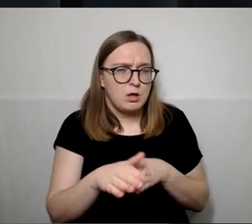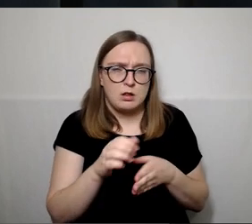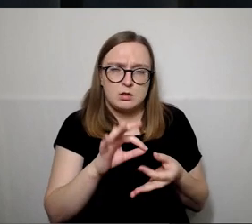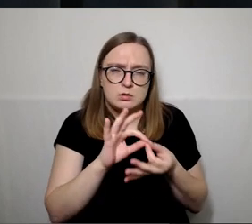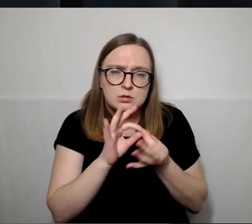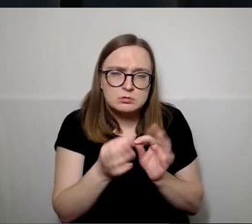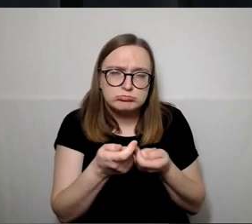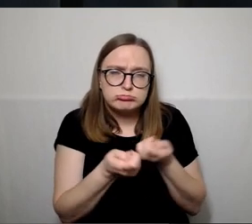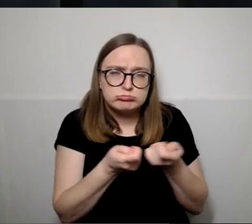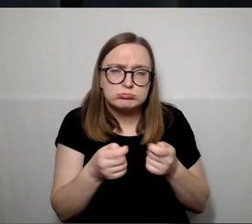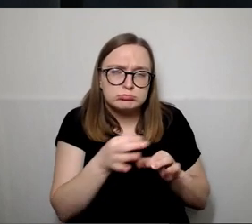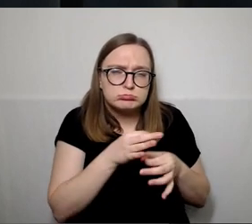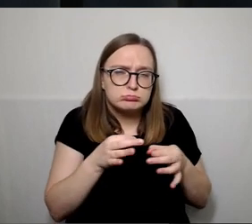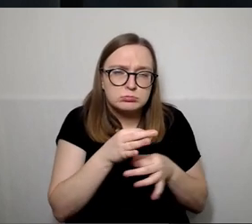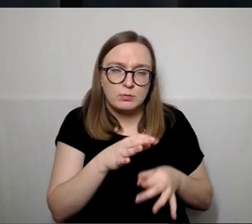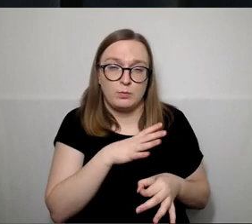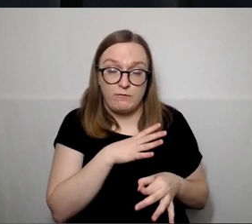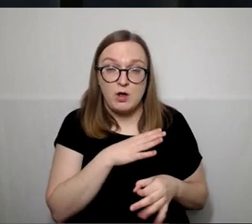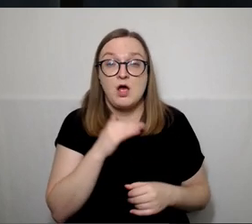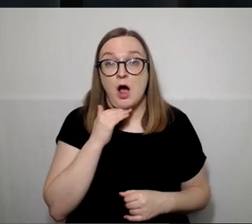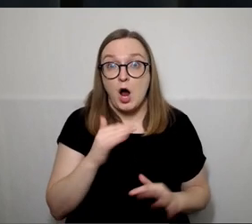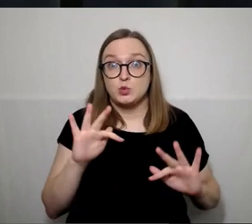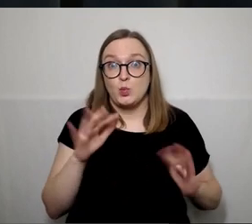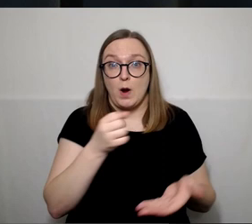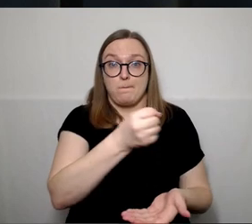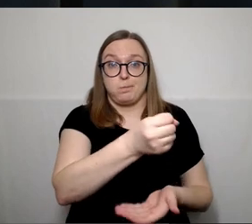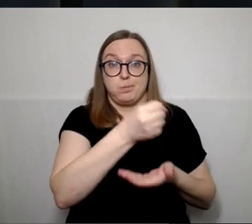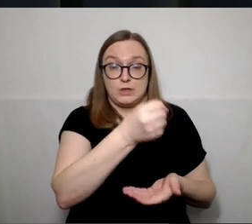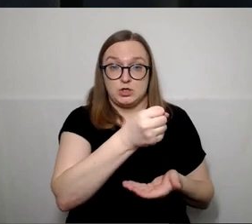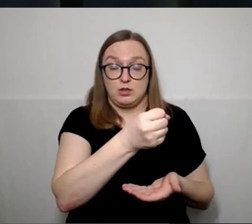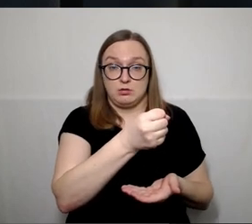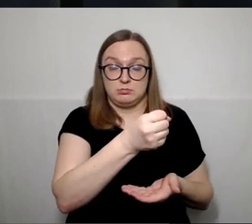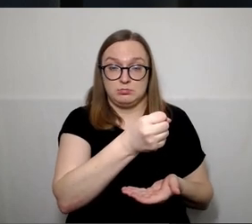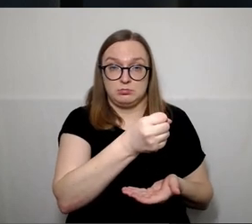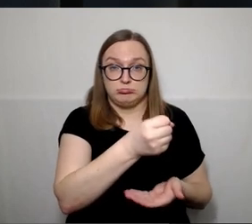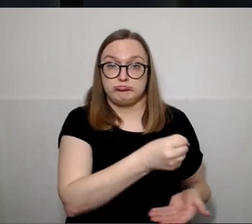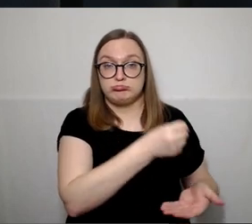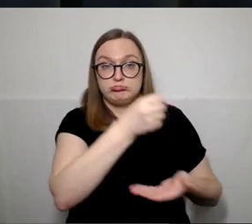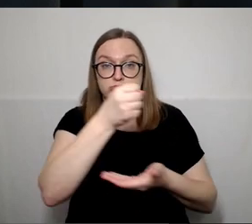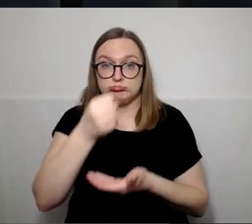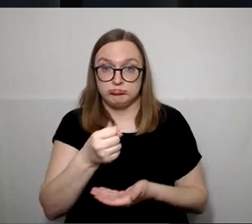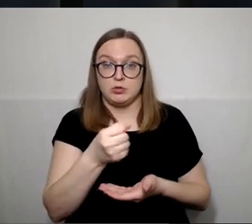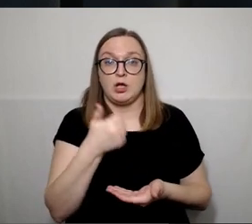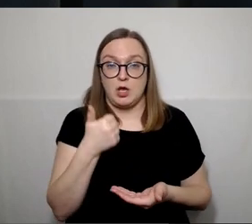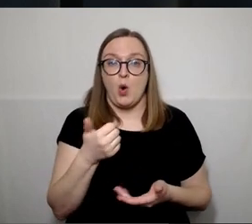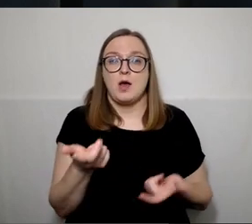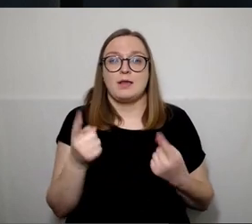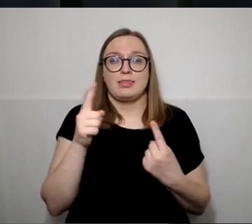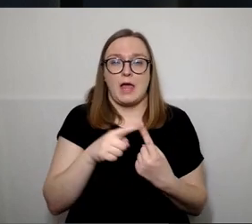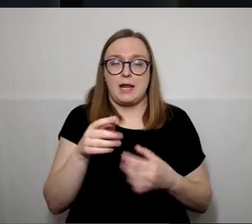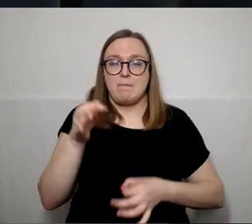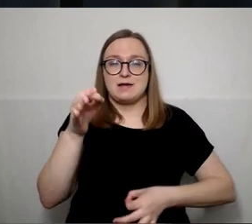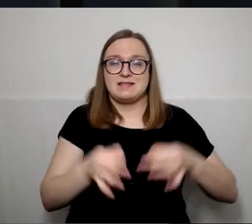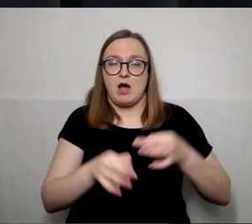Aišku, kada tas biudžetas ateina pas mus jau svarstymui, jis būna